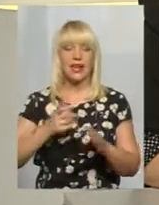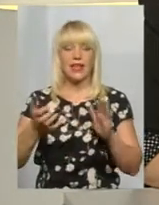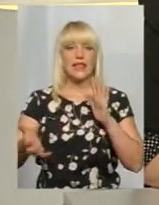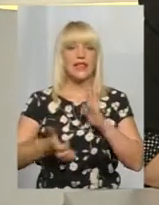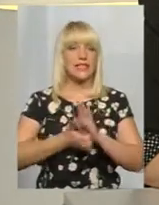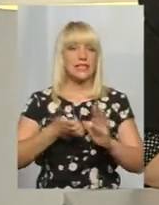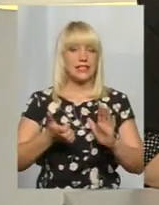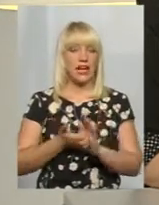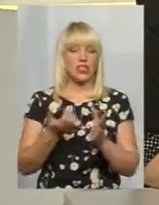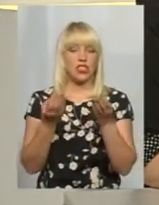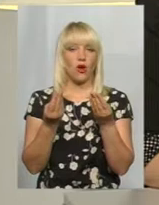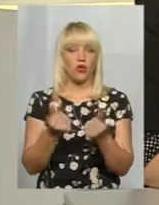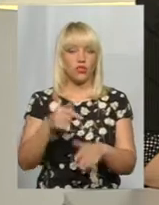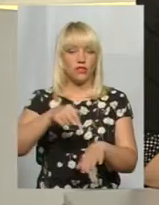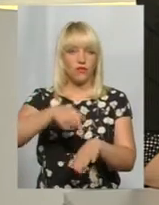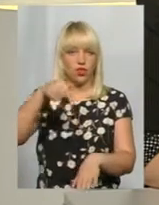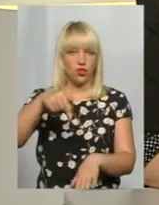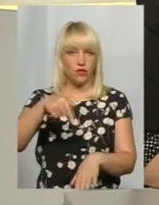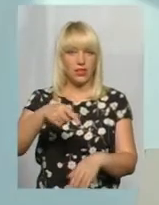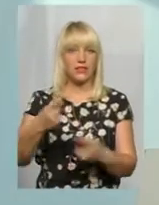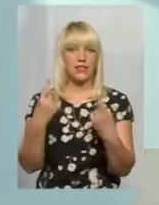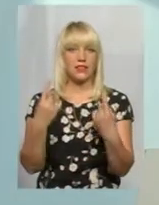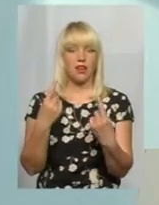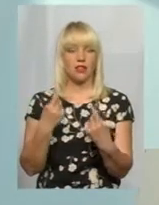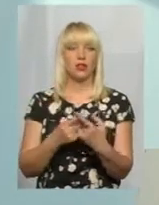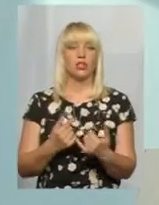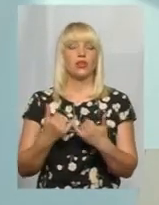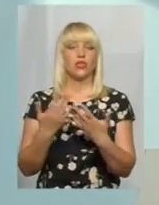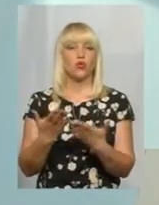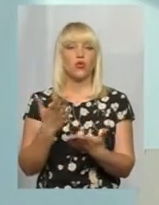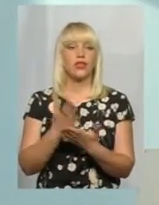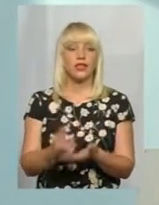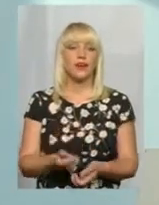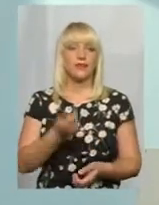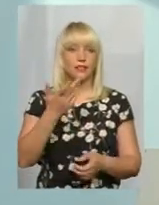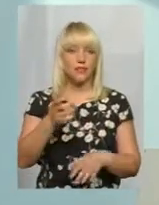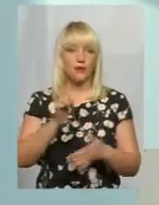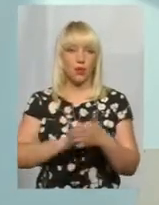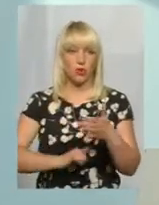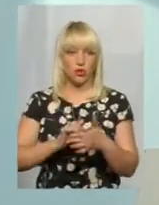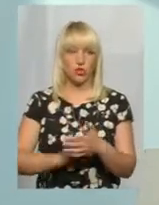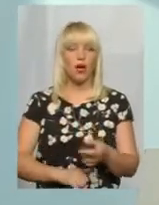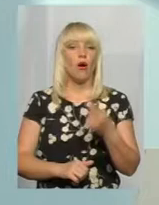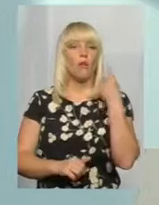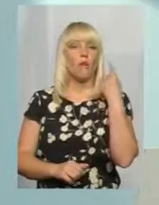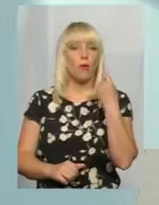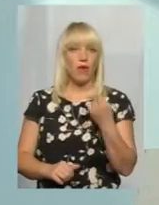почала відчуватись так значно. На це є кілька причин. По-перше,